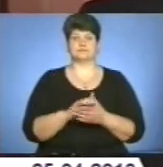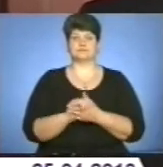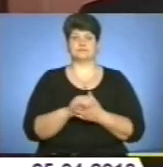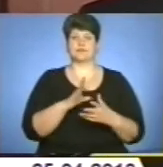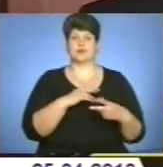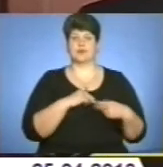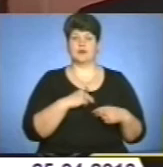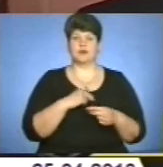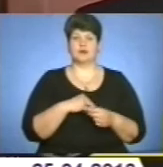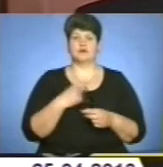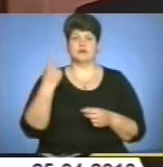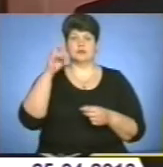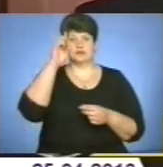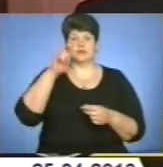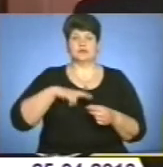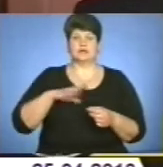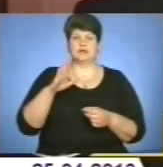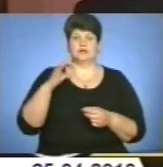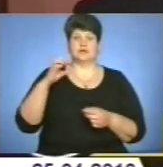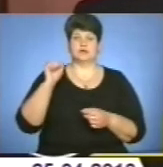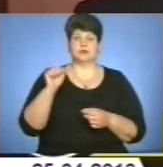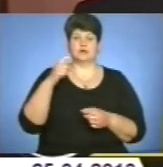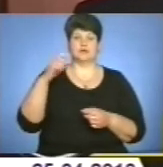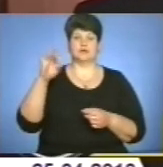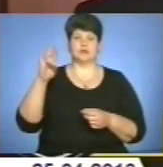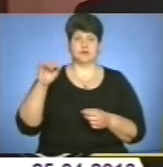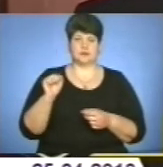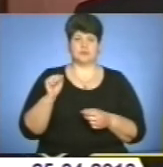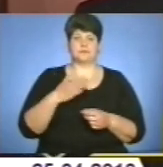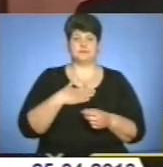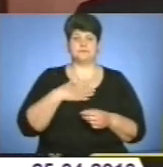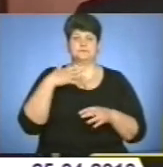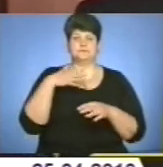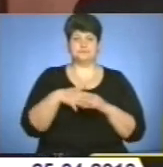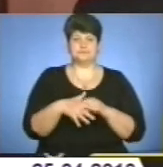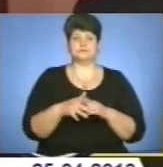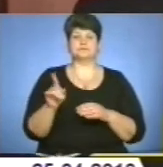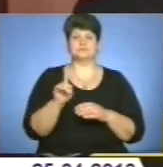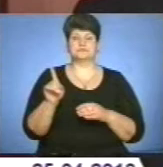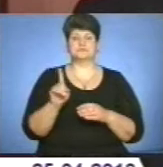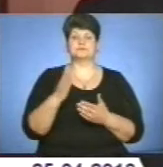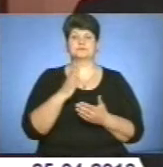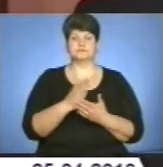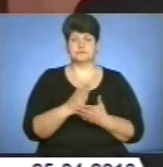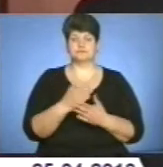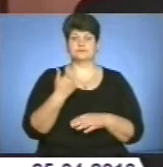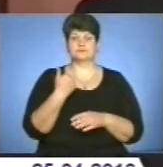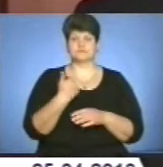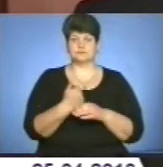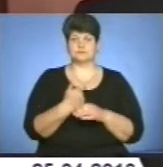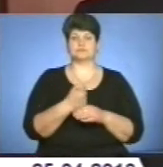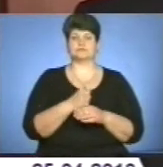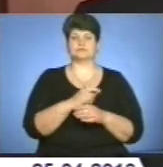державної адміністрації Володимир Тернопільського Каптина. Ну а в моєму розумінні, що є основою міцць